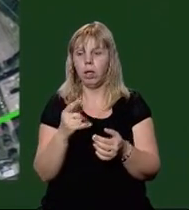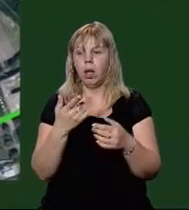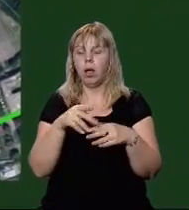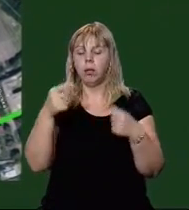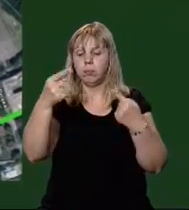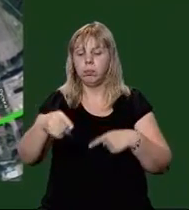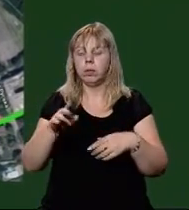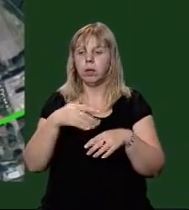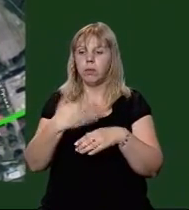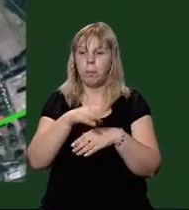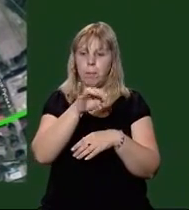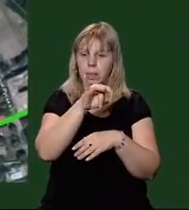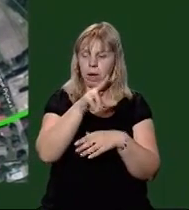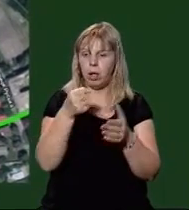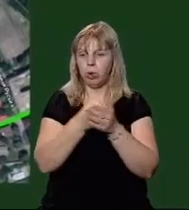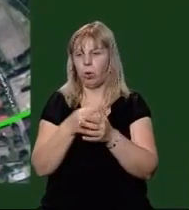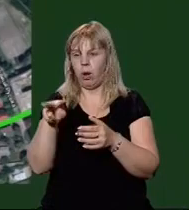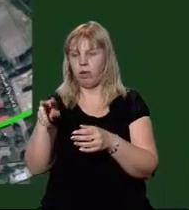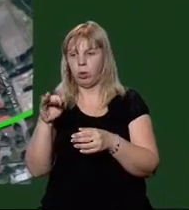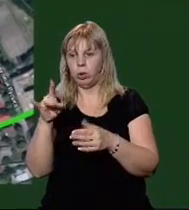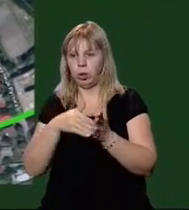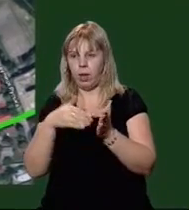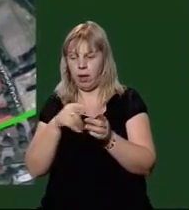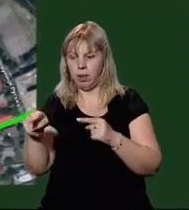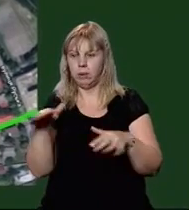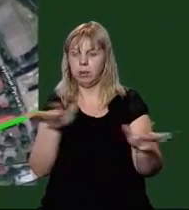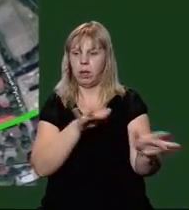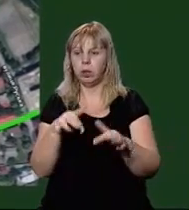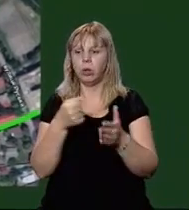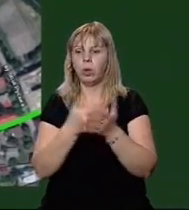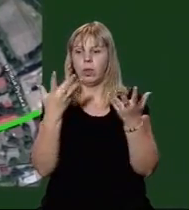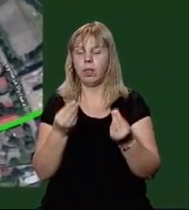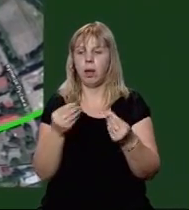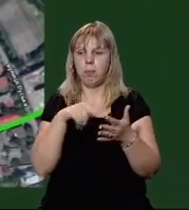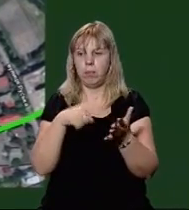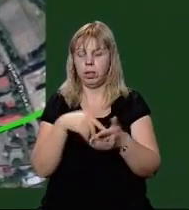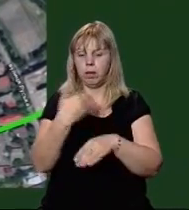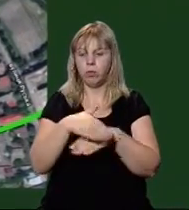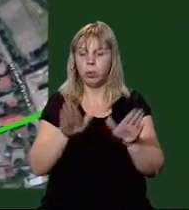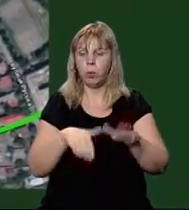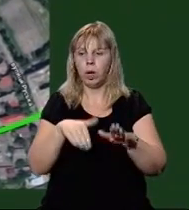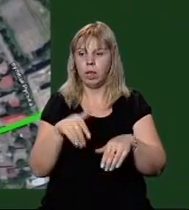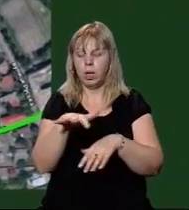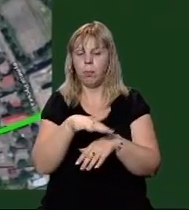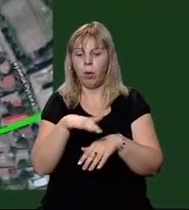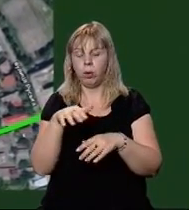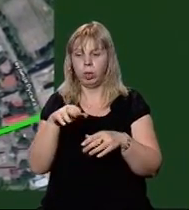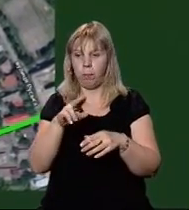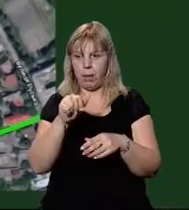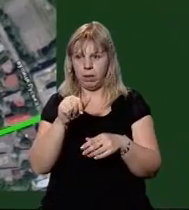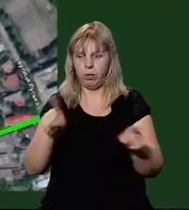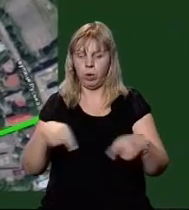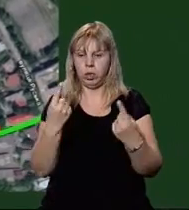Обмеження будуть від вулиці Митрака до Толстого через проведення заходів до Дня міста. На вулиці Мукачевській та площі Петефі